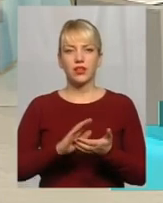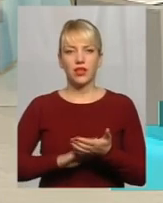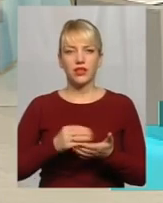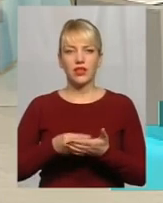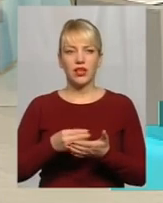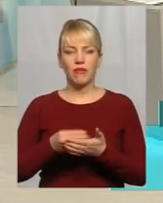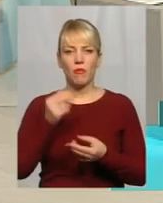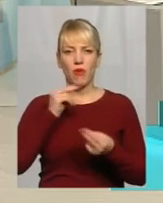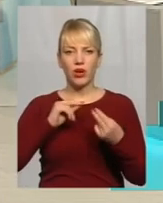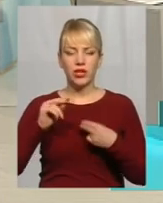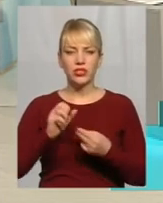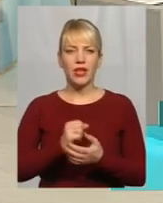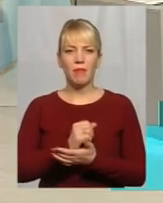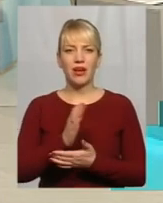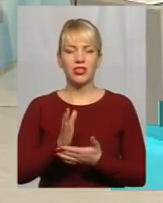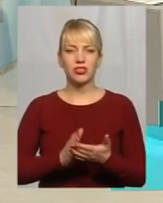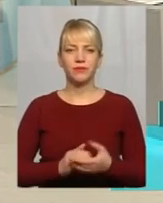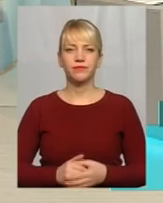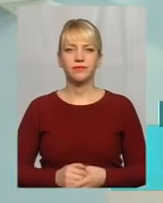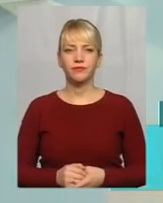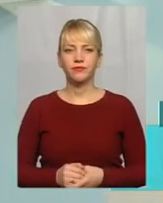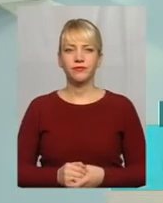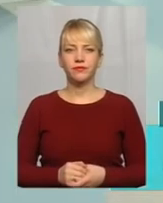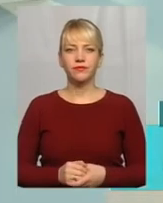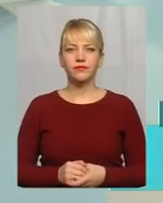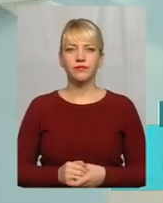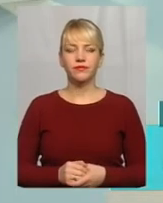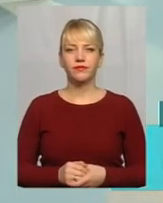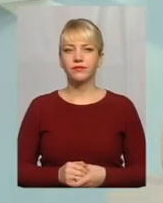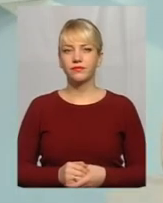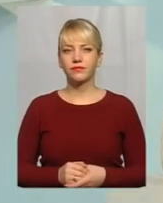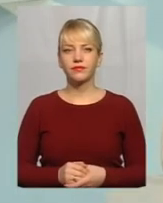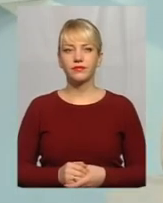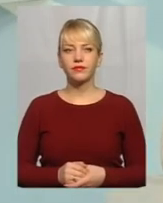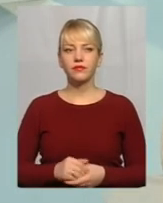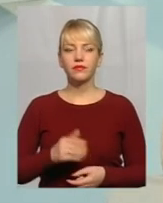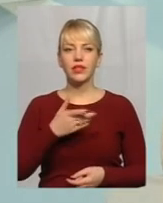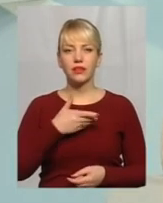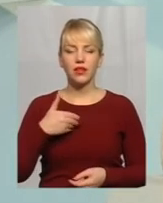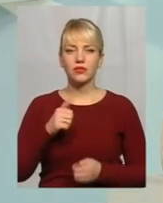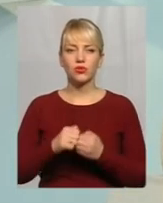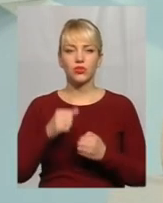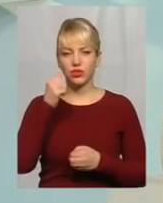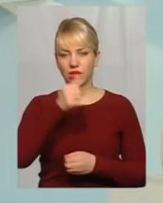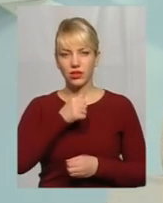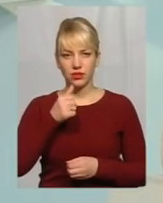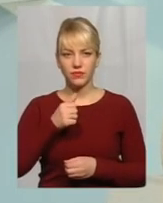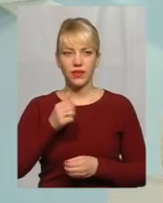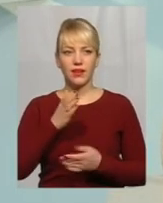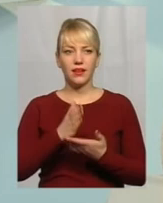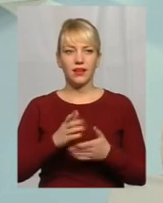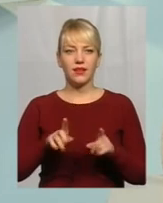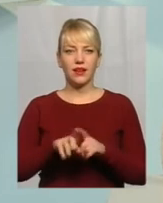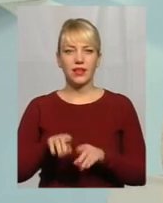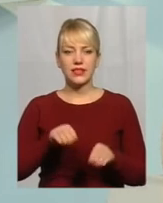покращення мережі? Ну, в нас кожен рік є така